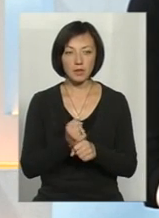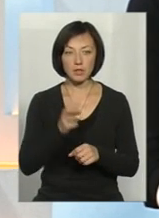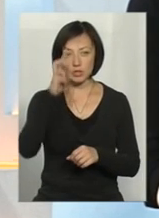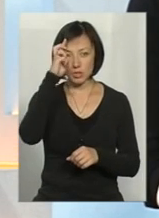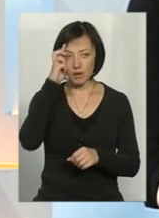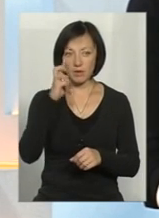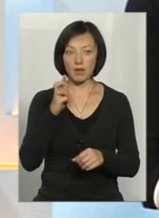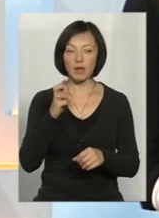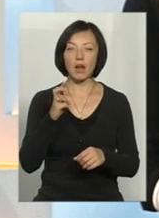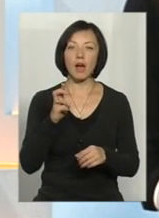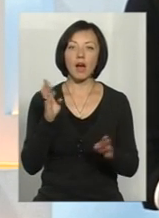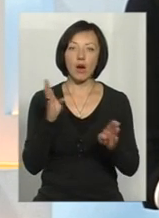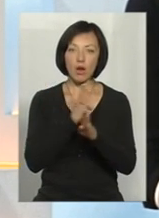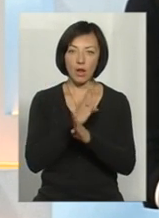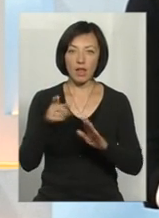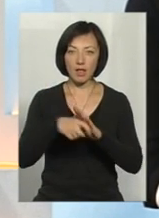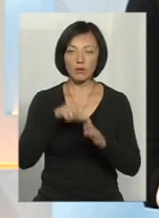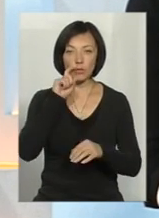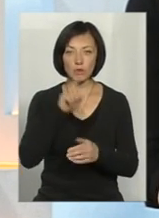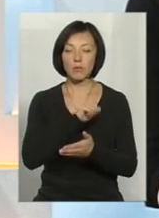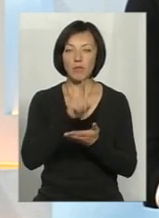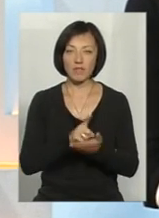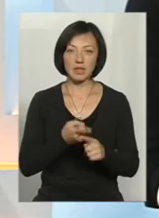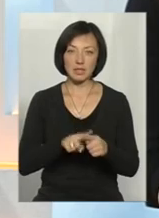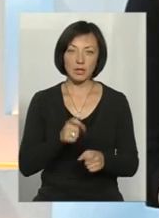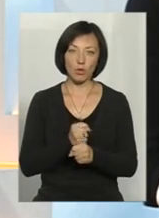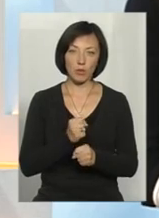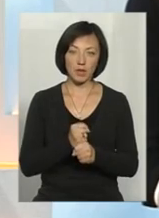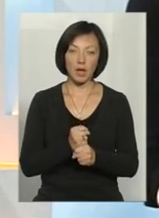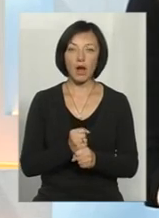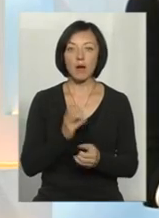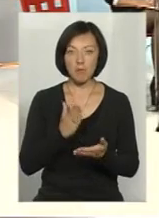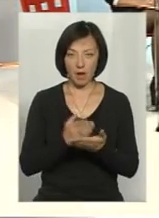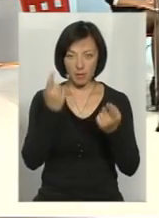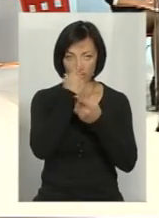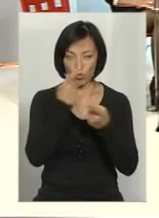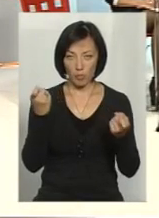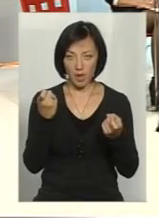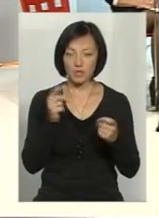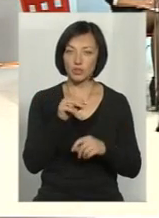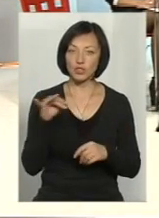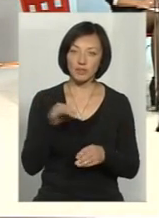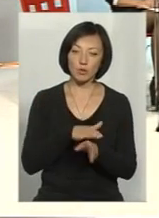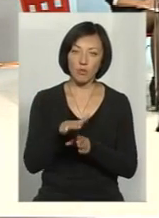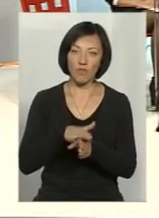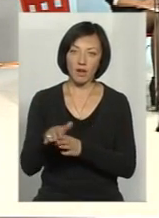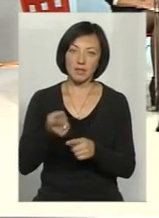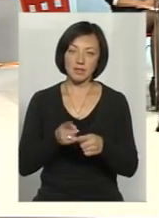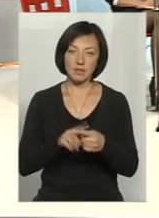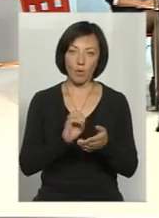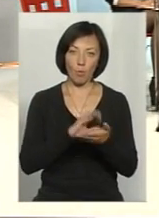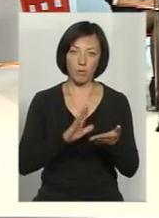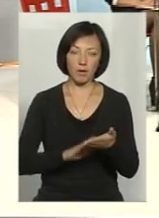служба геології та надру України, які повинні це робити. Чи маємо інформацію? Чи відбувається це в нас?